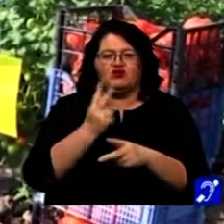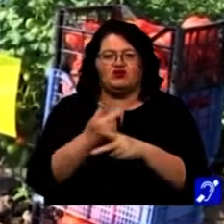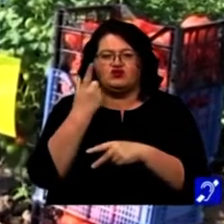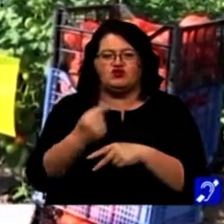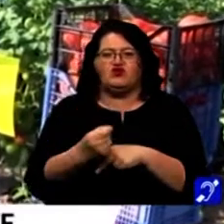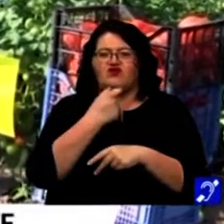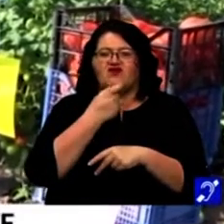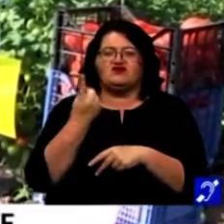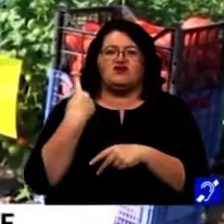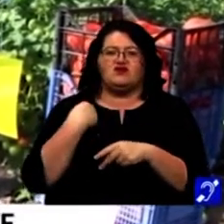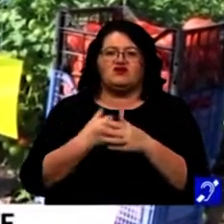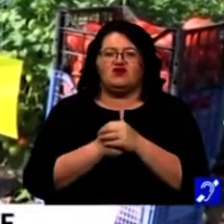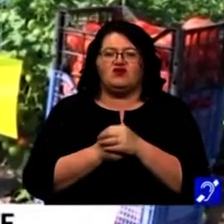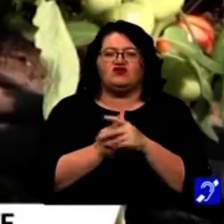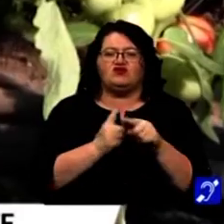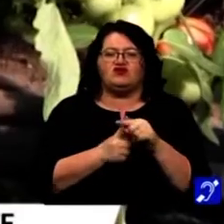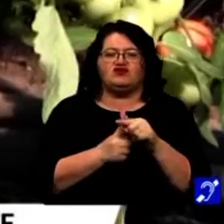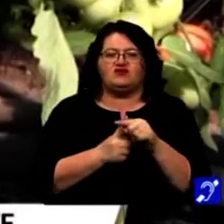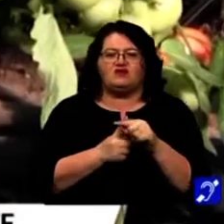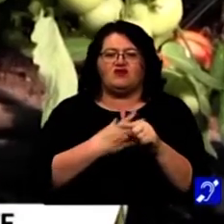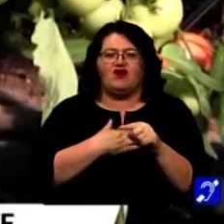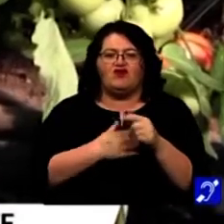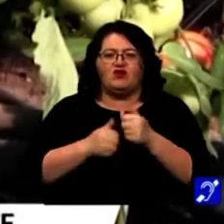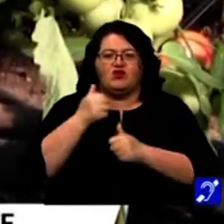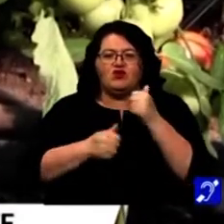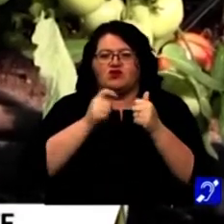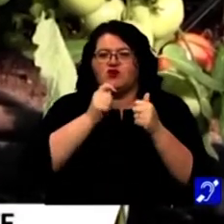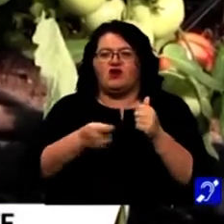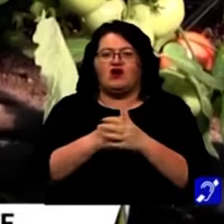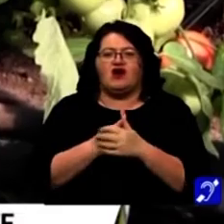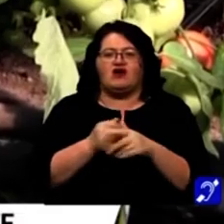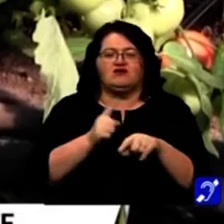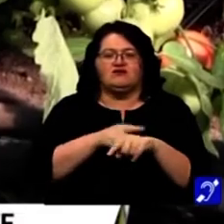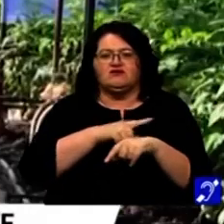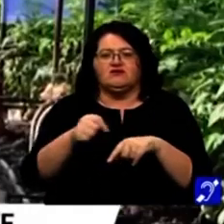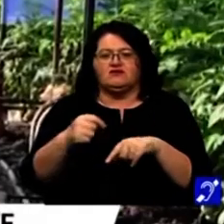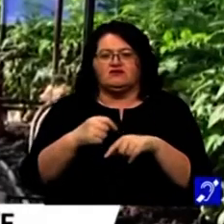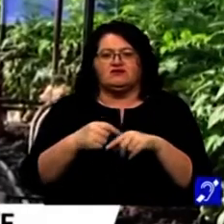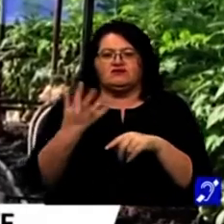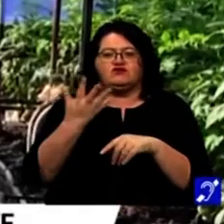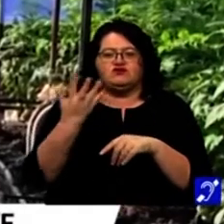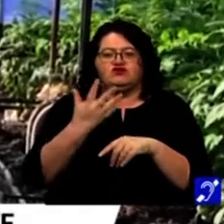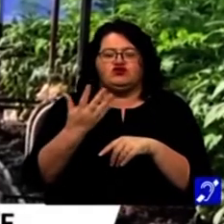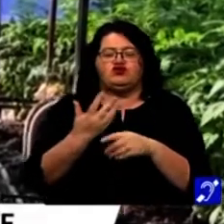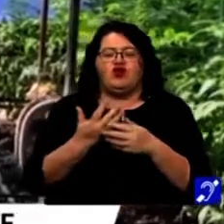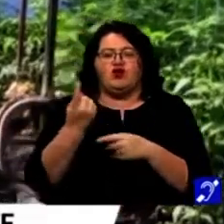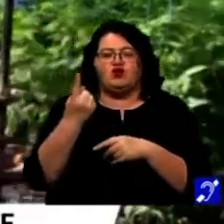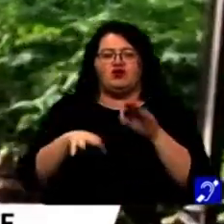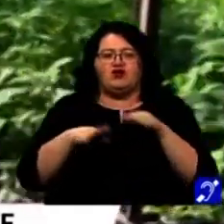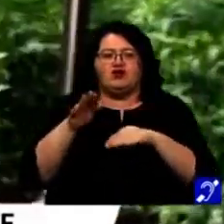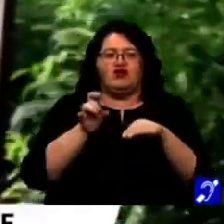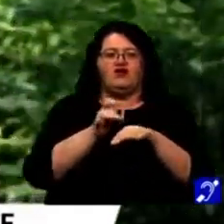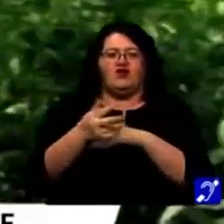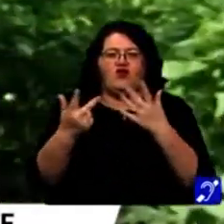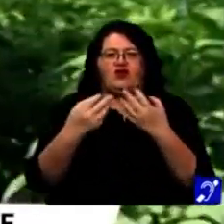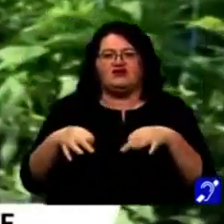dublu față de anul trecut. Și avem concurență din Ungaria, care la ora asta pleacă roșia cu 5 lei kilogramul. Și noi o vingem